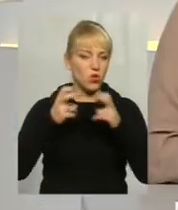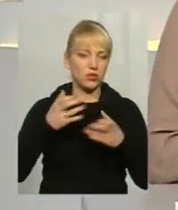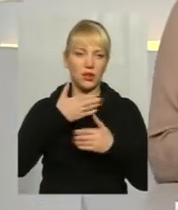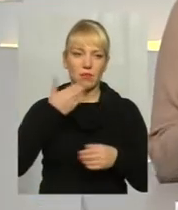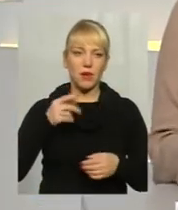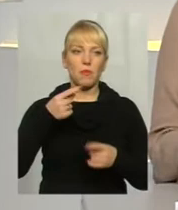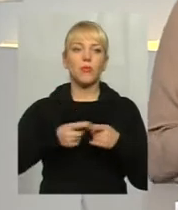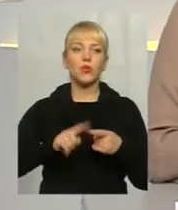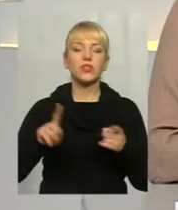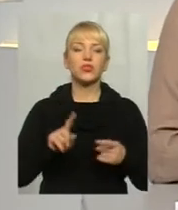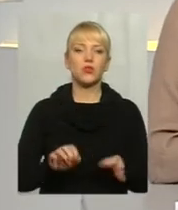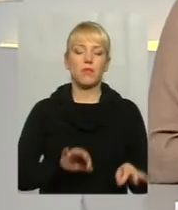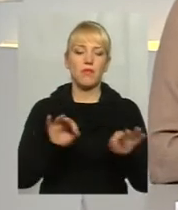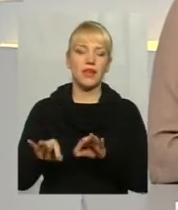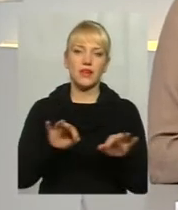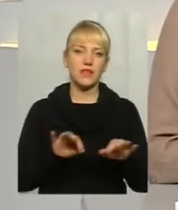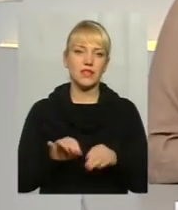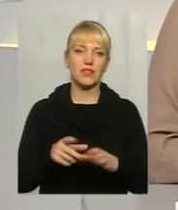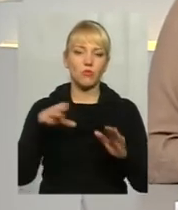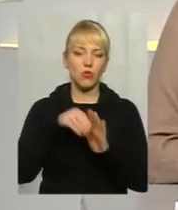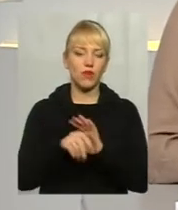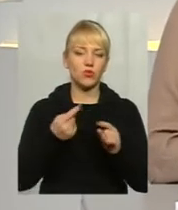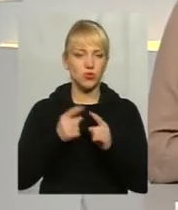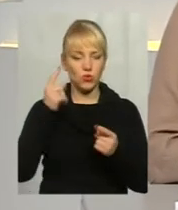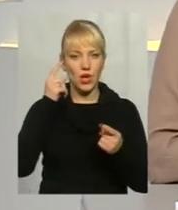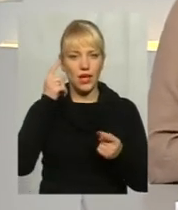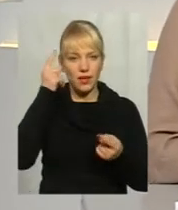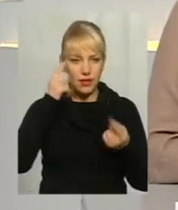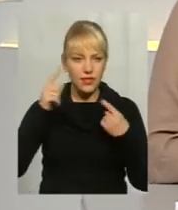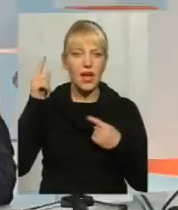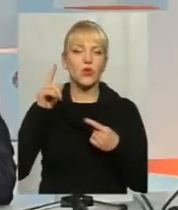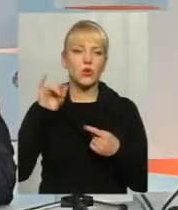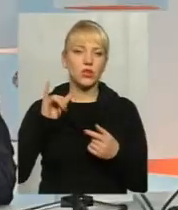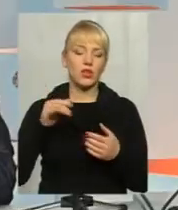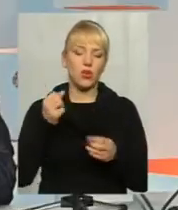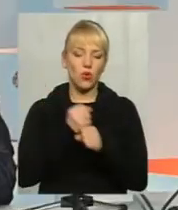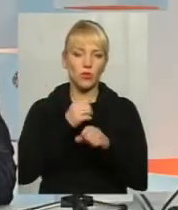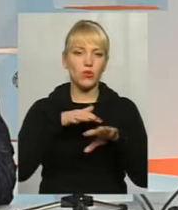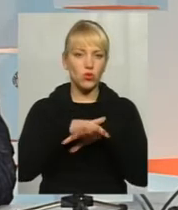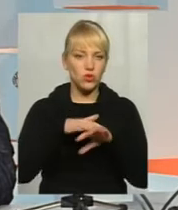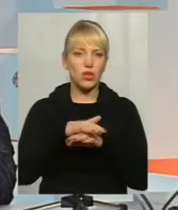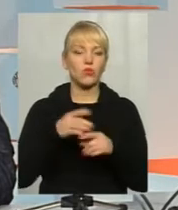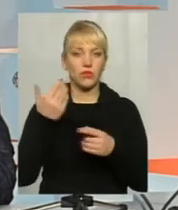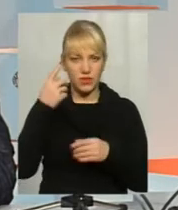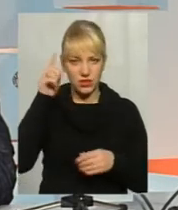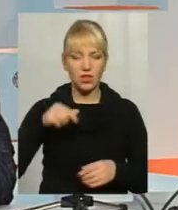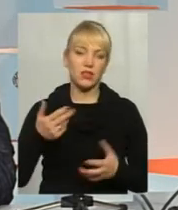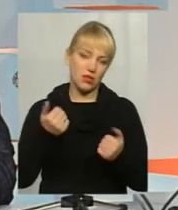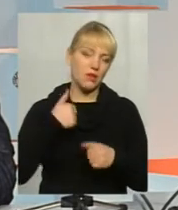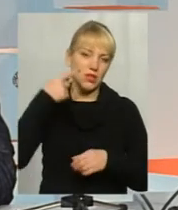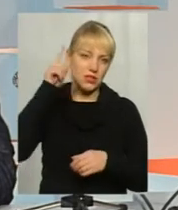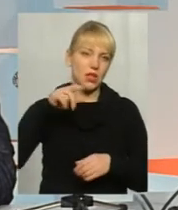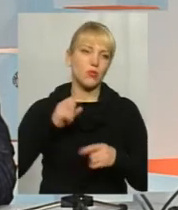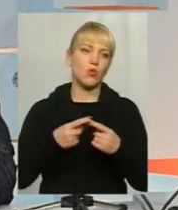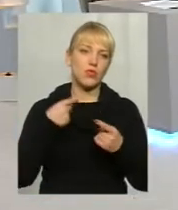вже впроваджують цю ідею і роблять розрахунки, ви ж знаєте. Знаємо, але в нас на порядку денно абсолютно інші питання в галузі